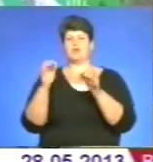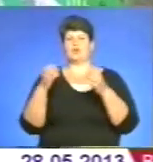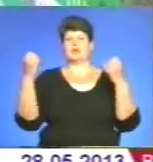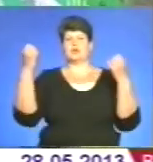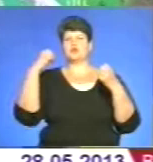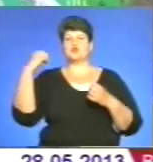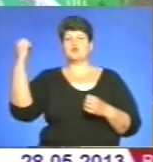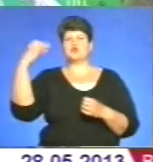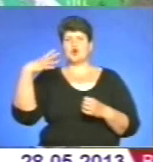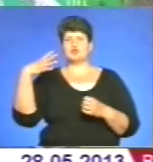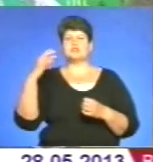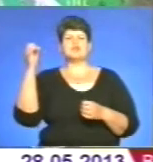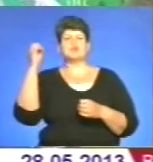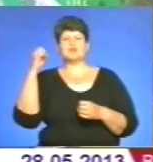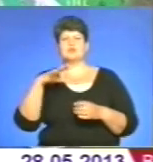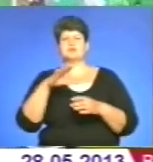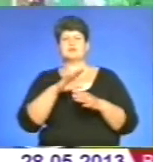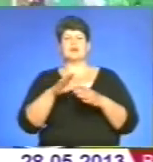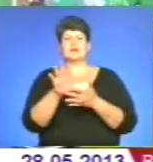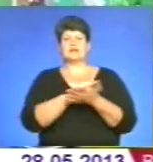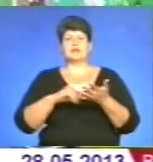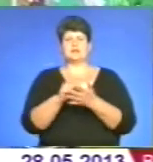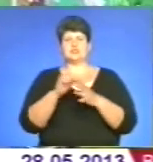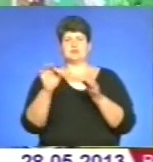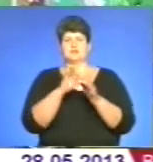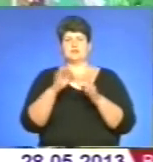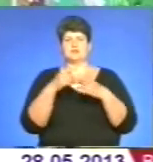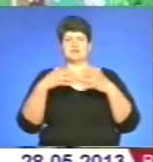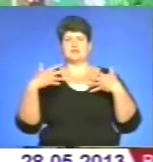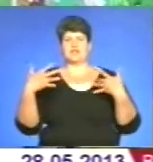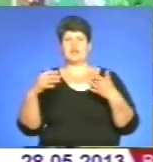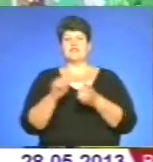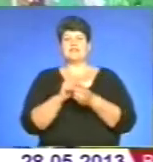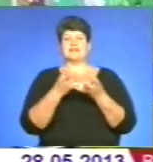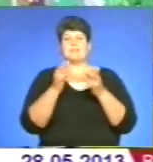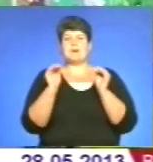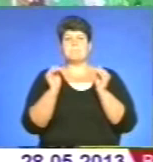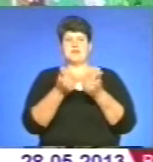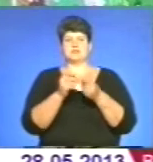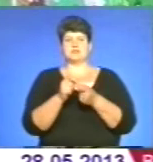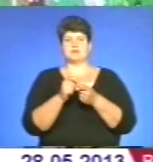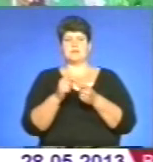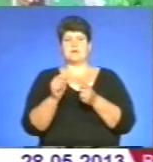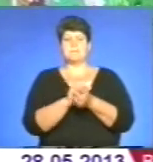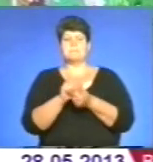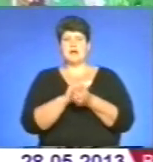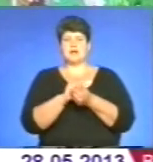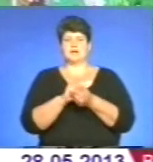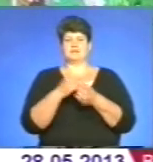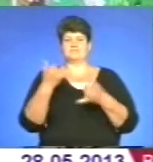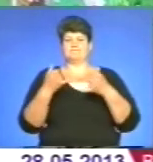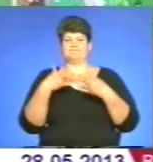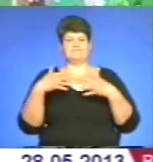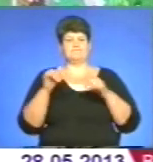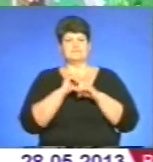Сонце нищить всяке вишиття. Вишиття треба менше прати хімічними засобами. Треба